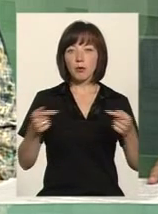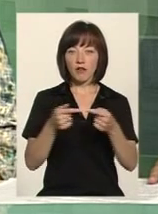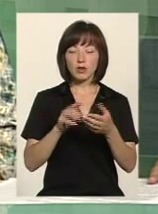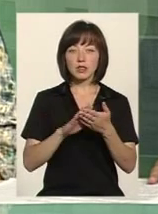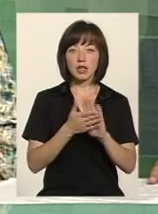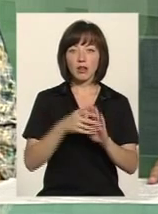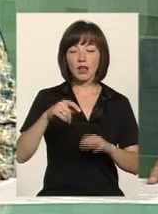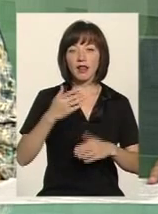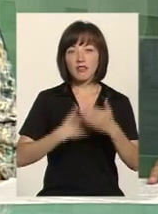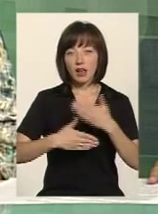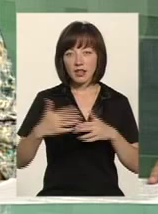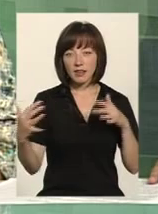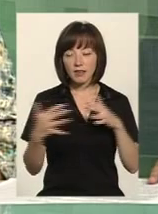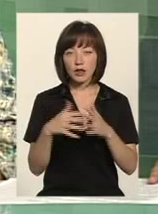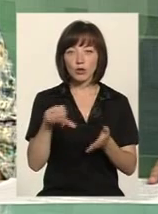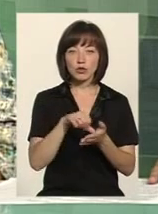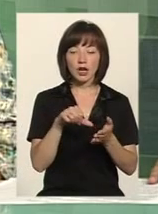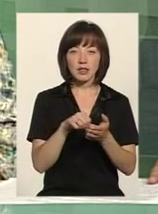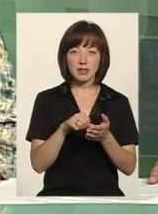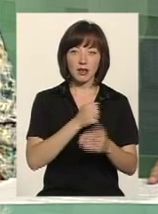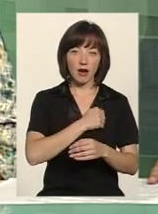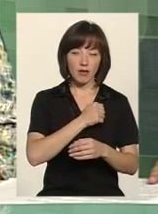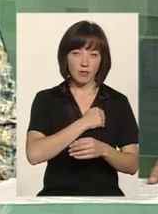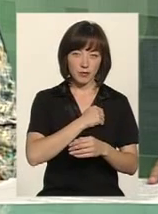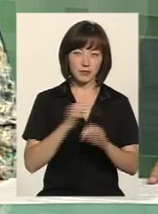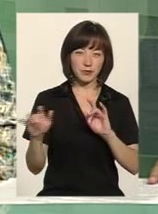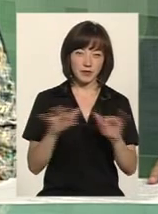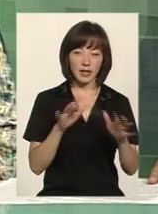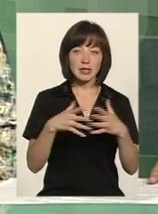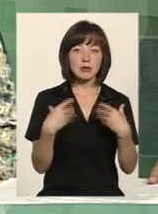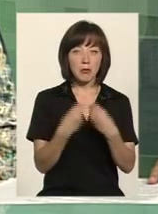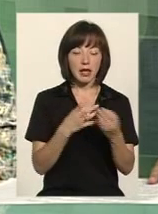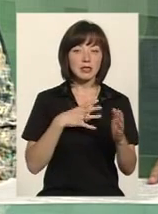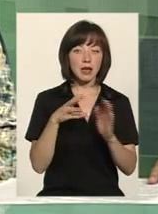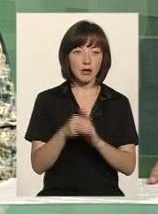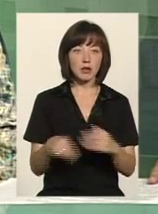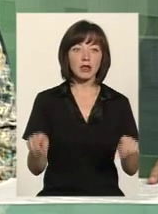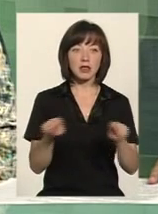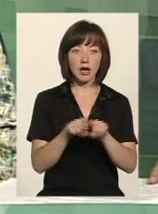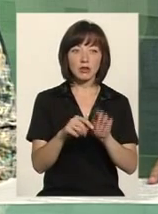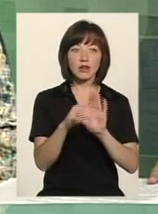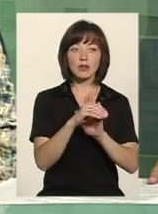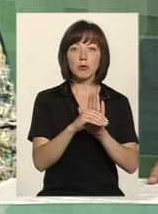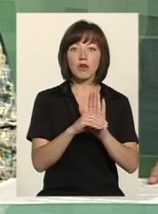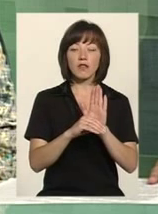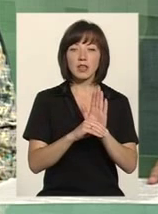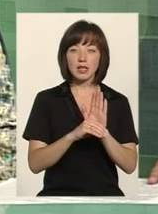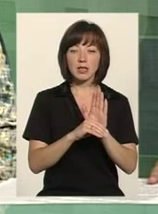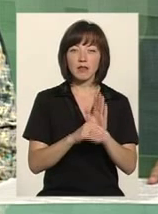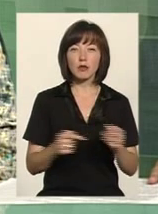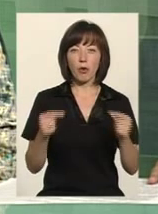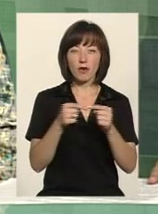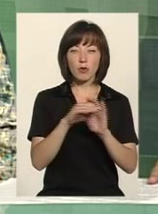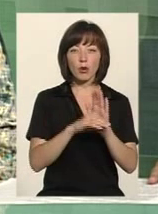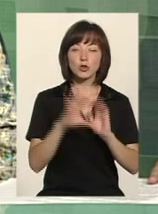інваліда війни, учасника бойових дій, сімей загиблих, також відповідні програми стосовно соціально